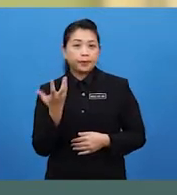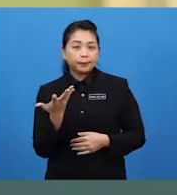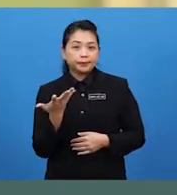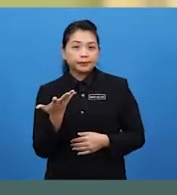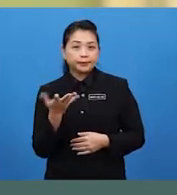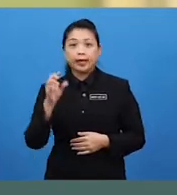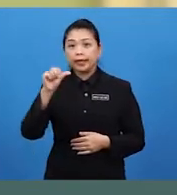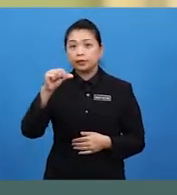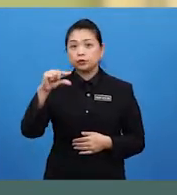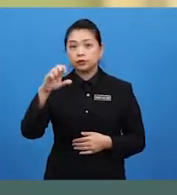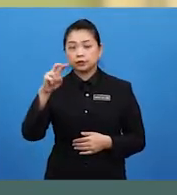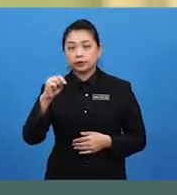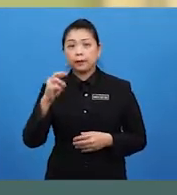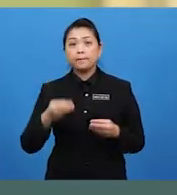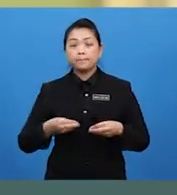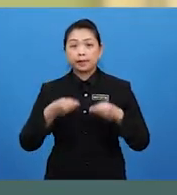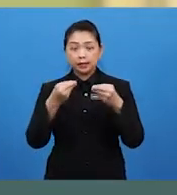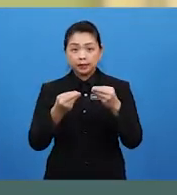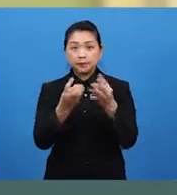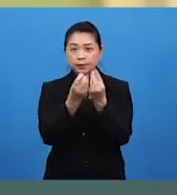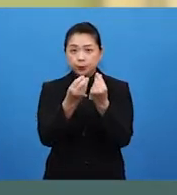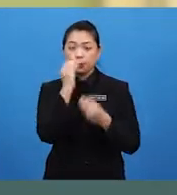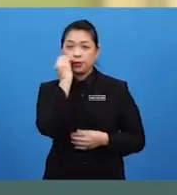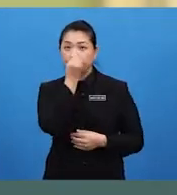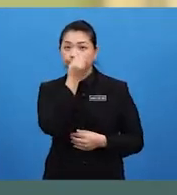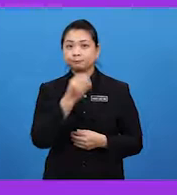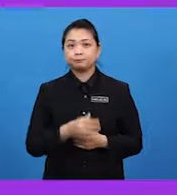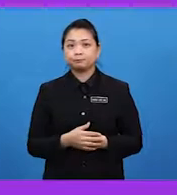Berapakah ejen bagi pendubungan?